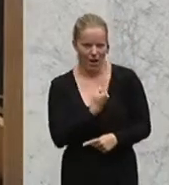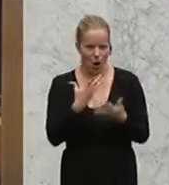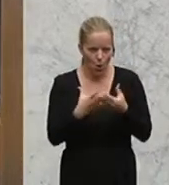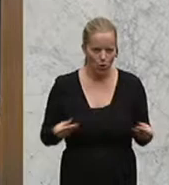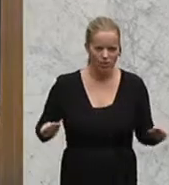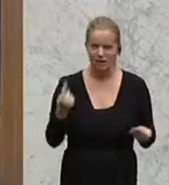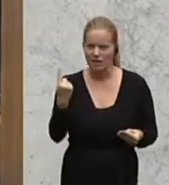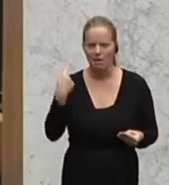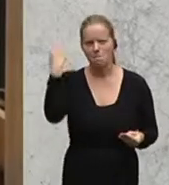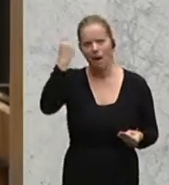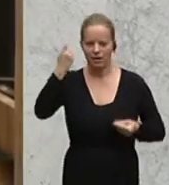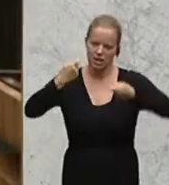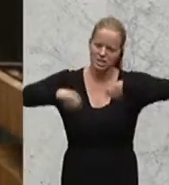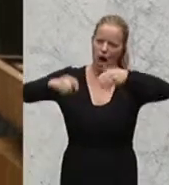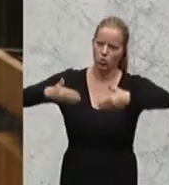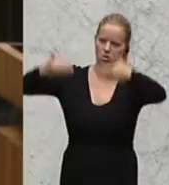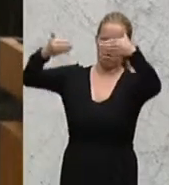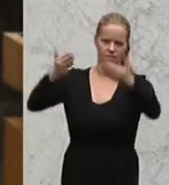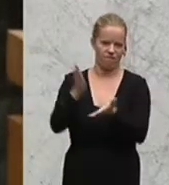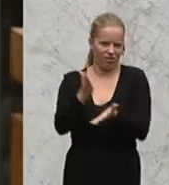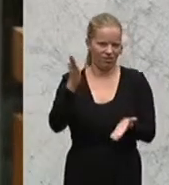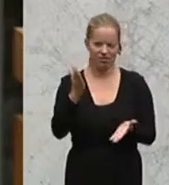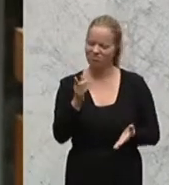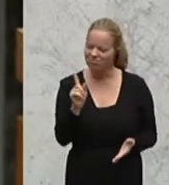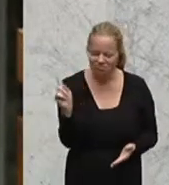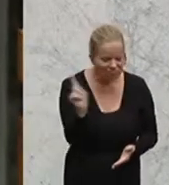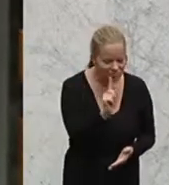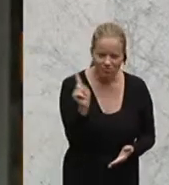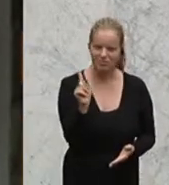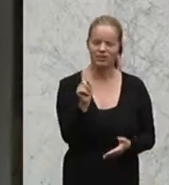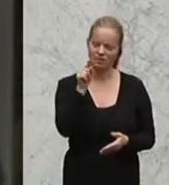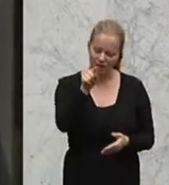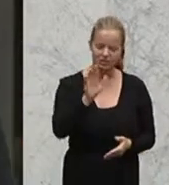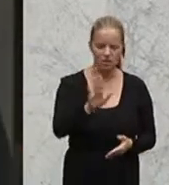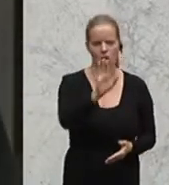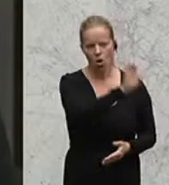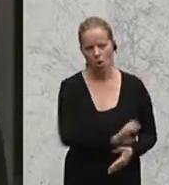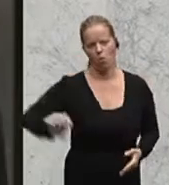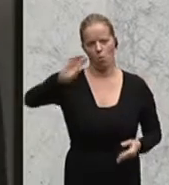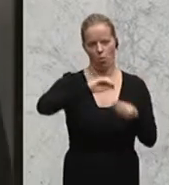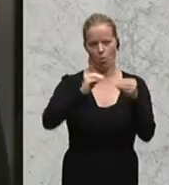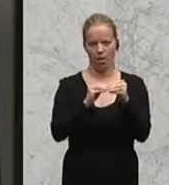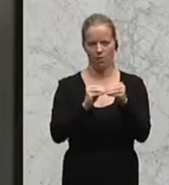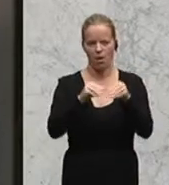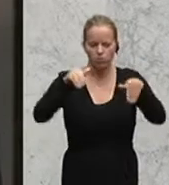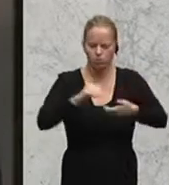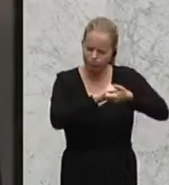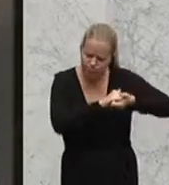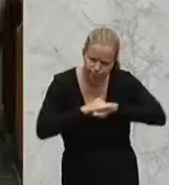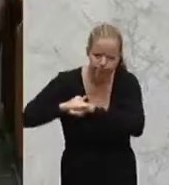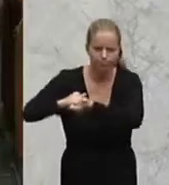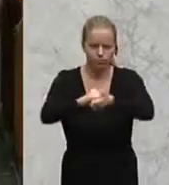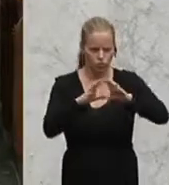errichtet. Er ist absolut auf dem Holzweg. Es ist ein europäisches Problem und nur europäisch, solidarisch,